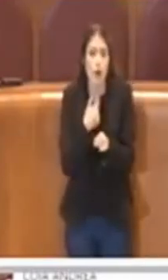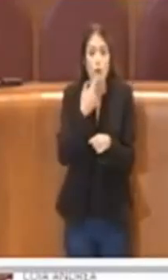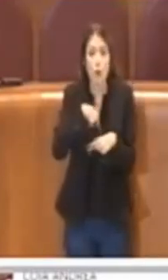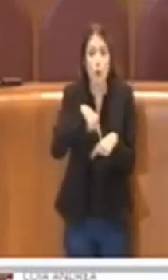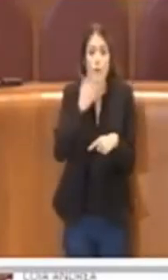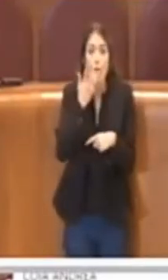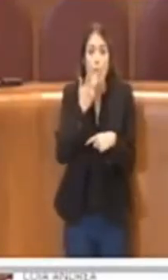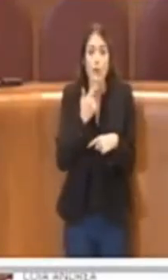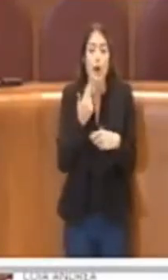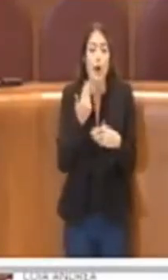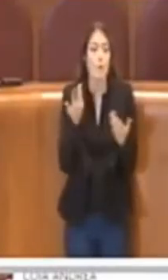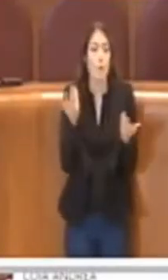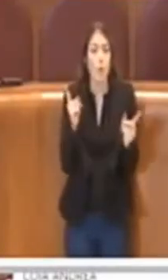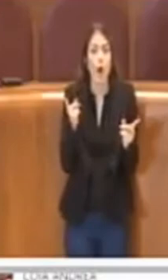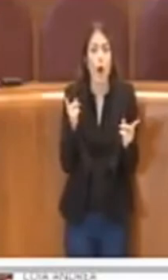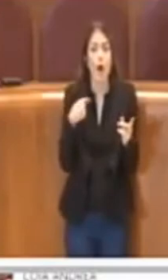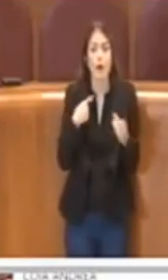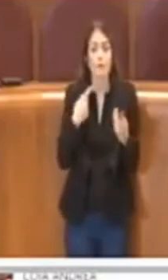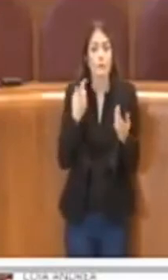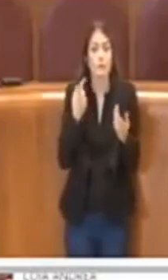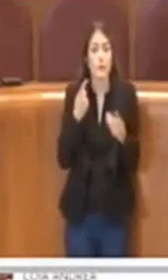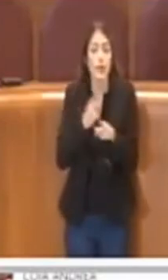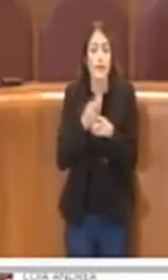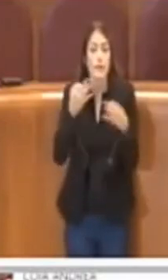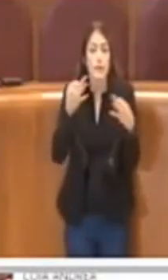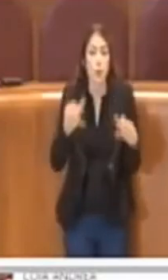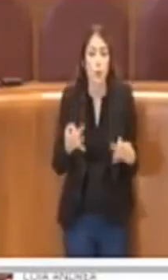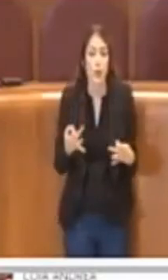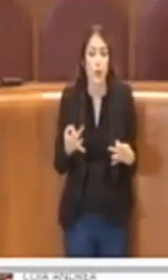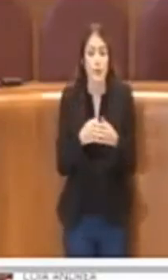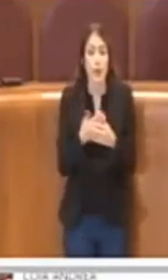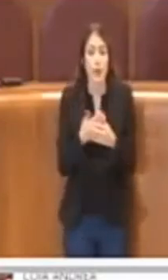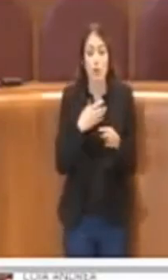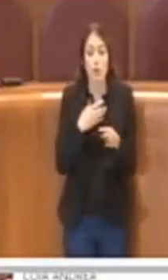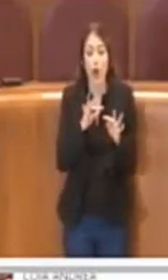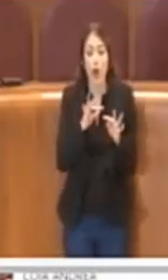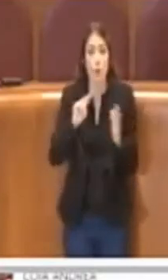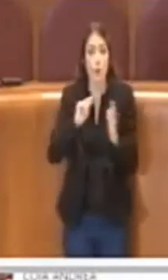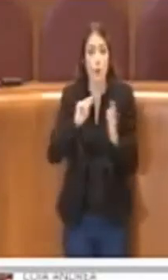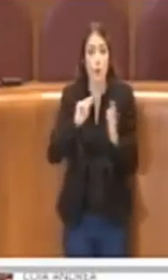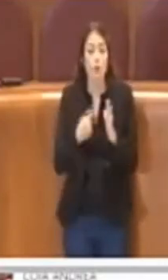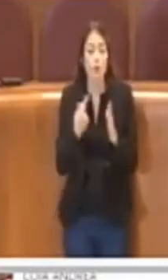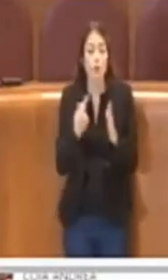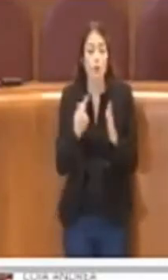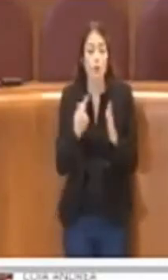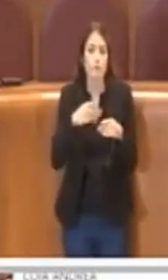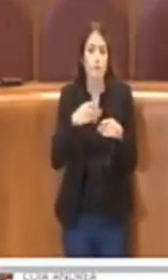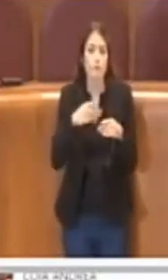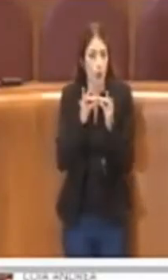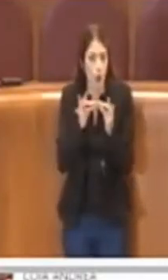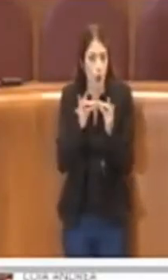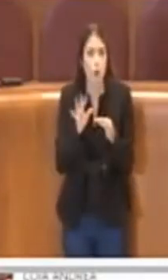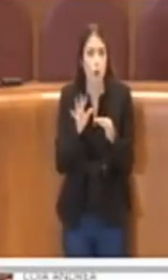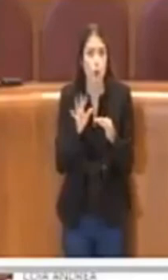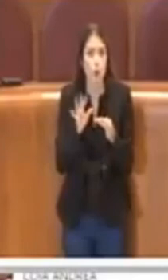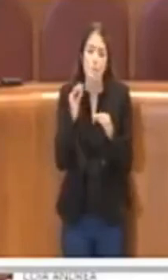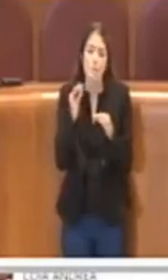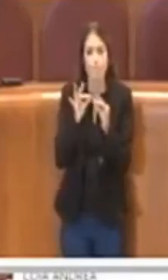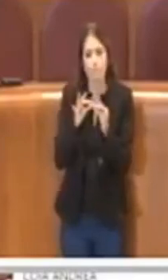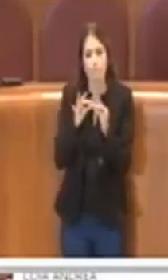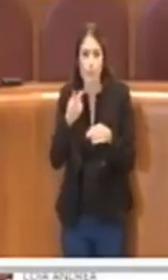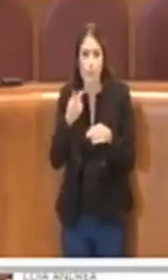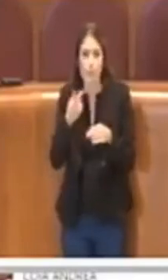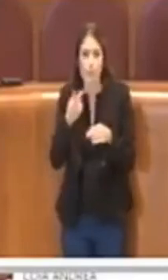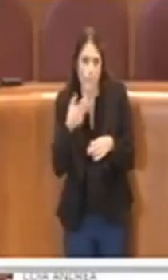fatto assolutamente in sicurezza. Ci sono alcuni aspetti della mozione che condividiamo, altri le condividiamo meno,